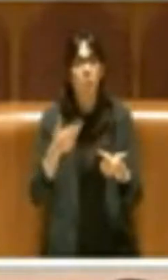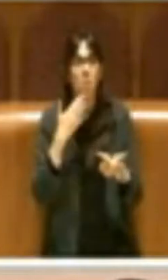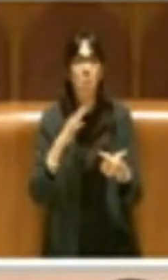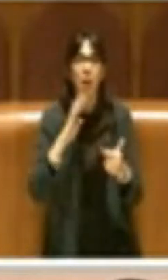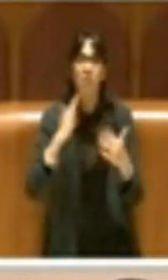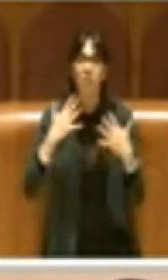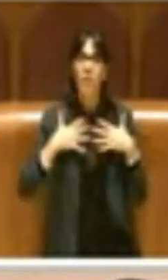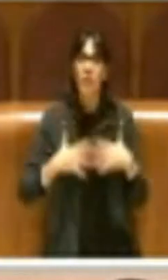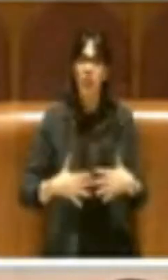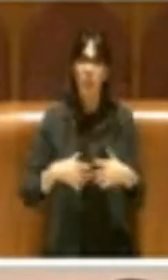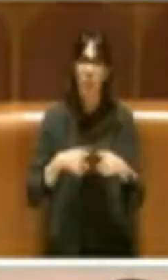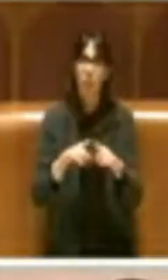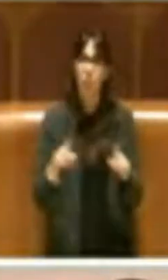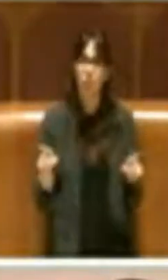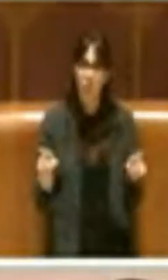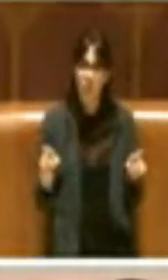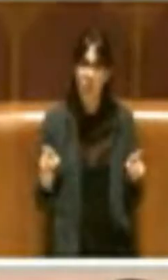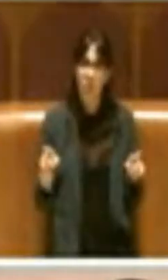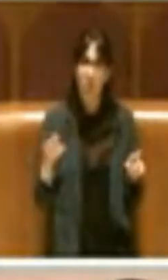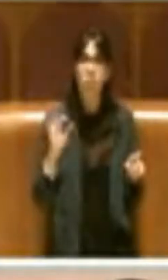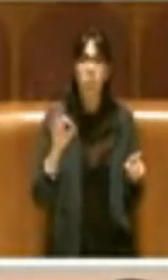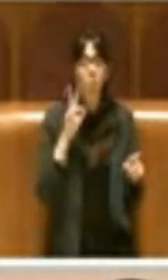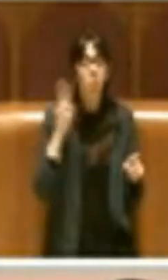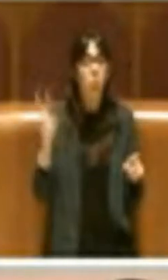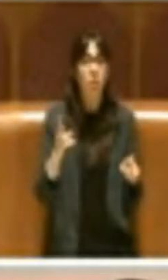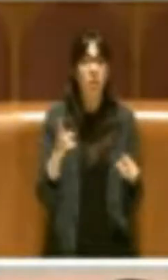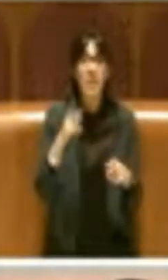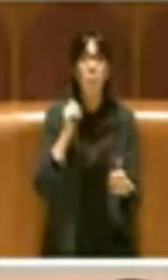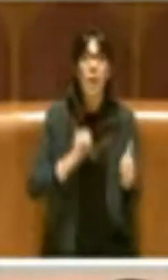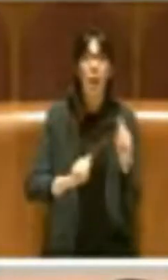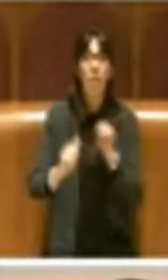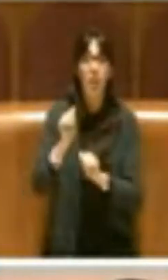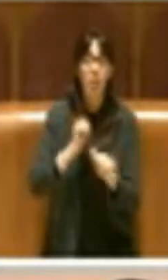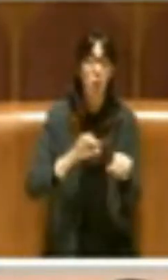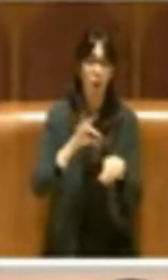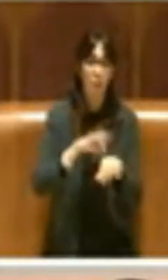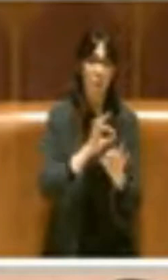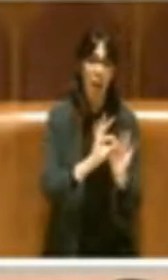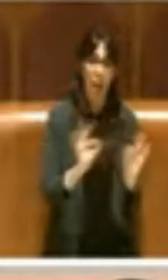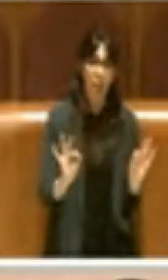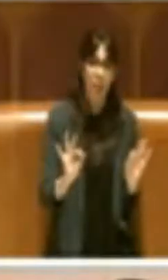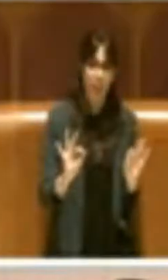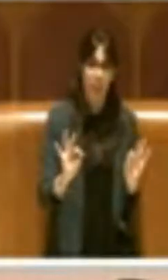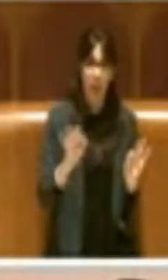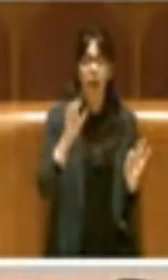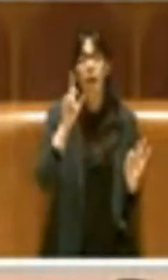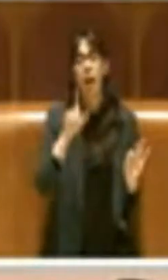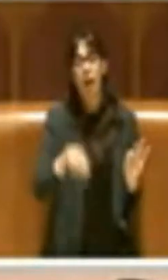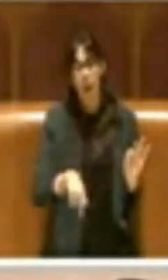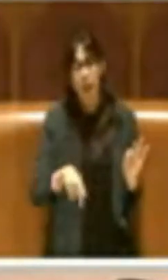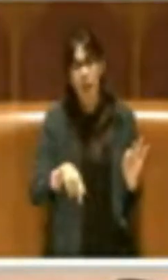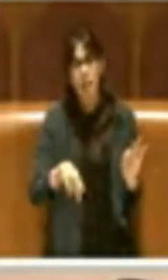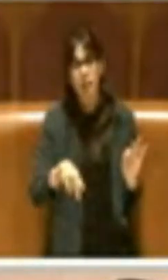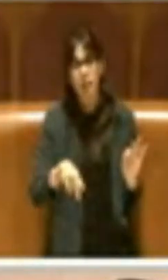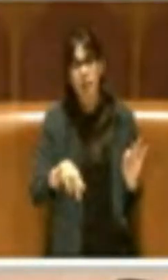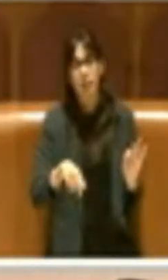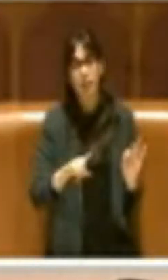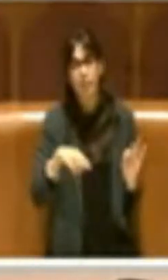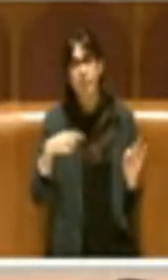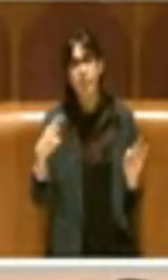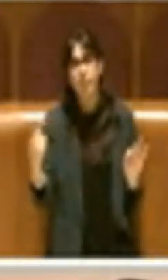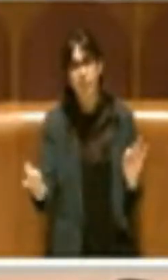sia dal punto di vista delle prevenzioni di determinate malattie sia anche per quanto riguarda